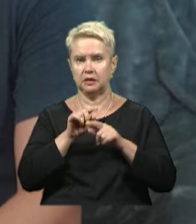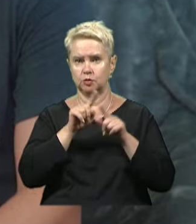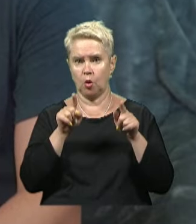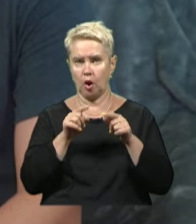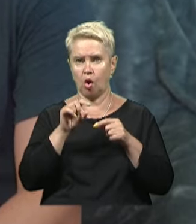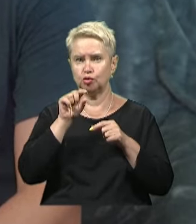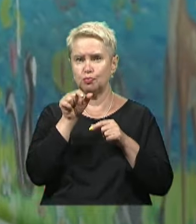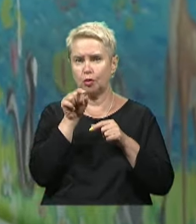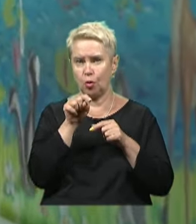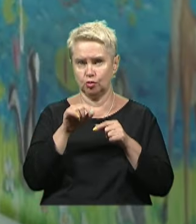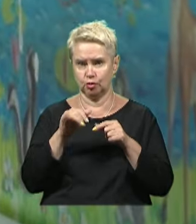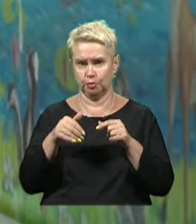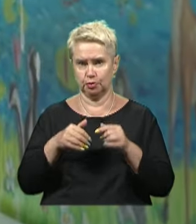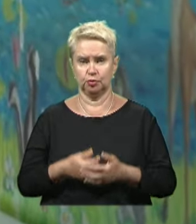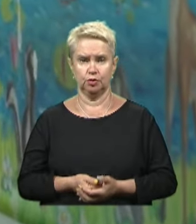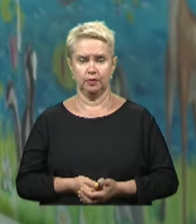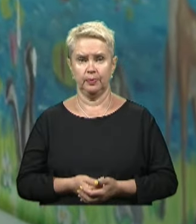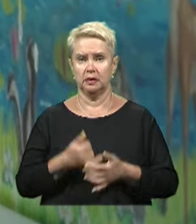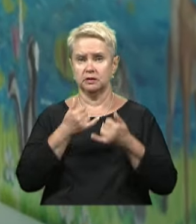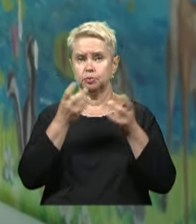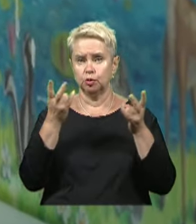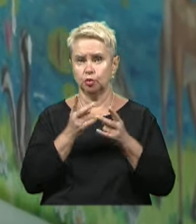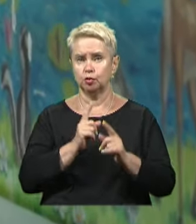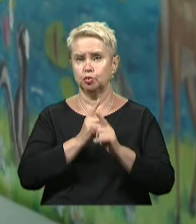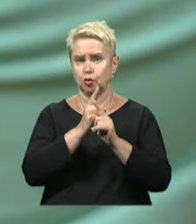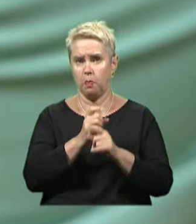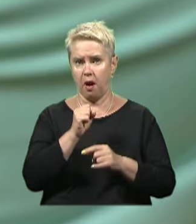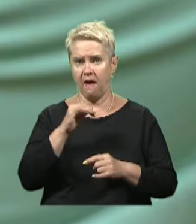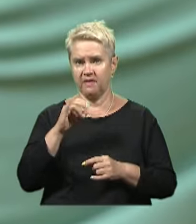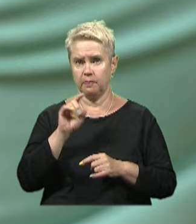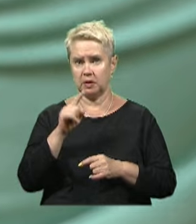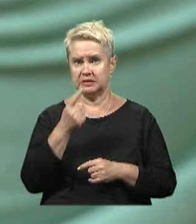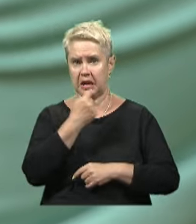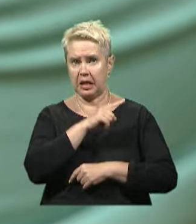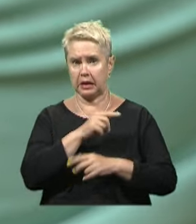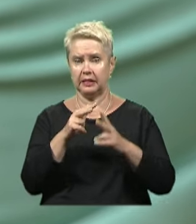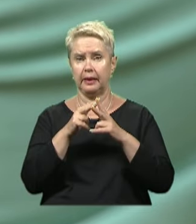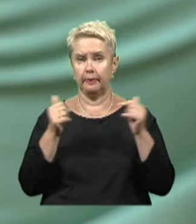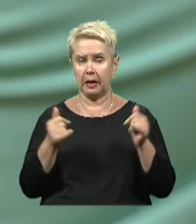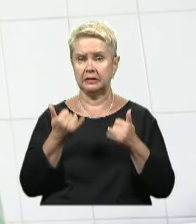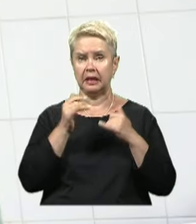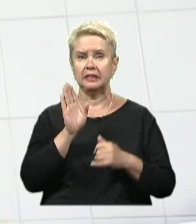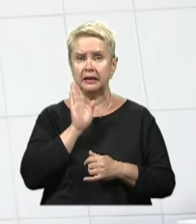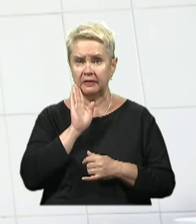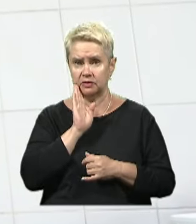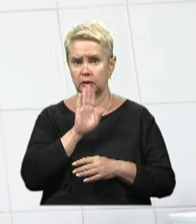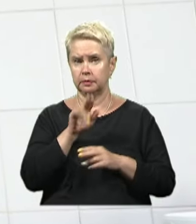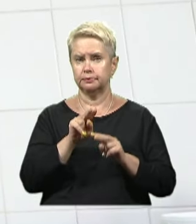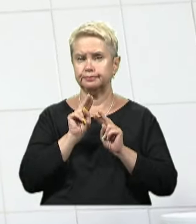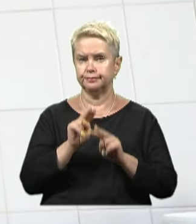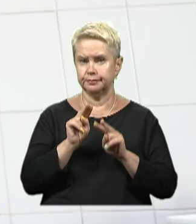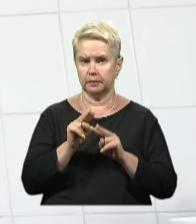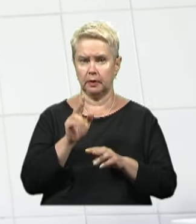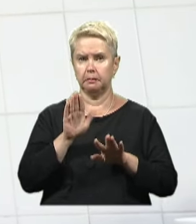шматочок органу. Забезпечити необхідний супровід Афіні змогли в одній з лікарень Дніпра. Тепер дівчинка під пильним